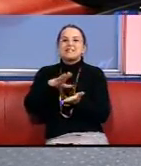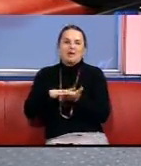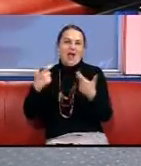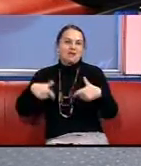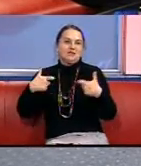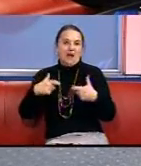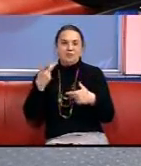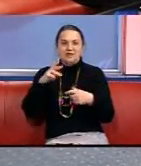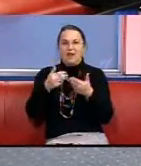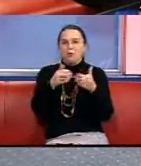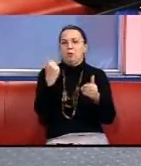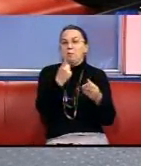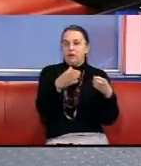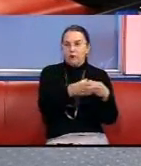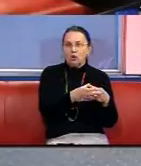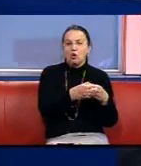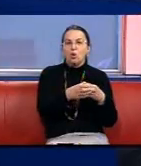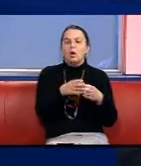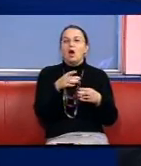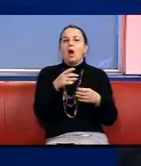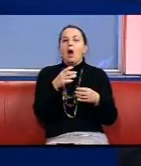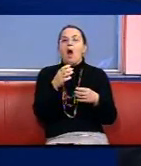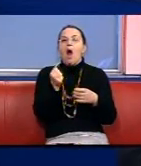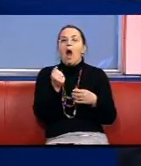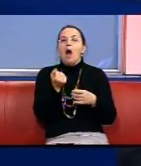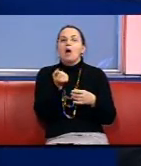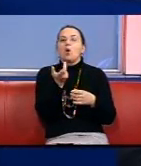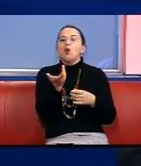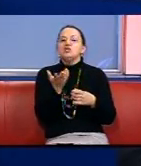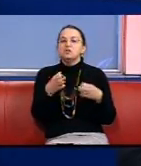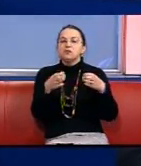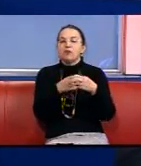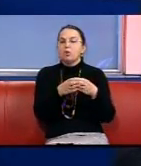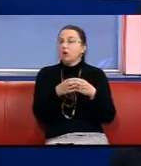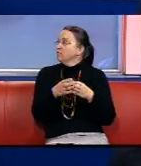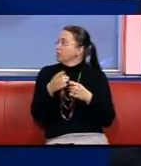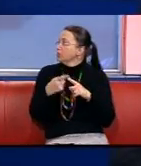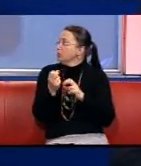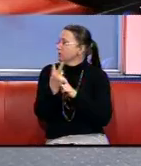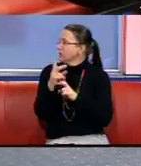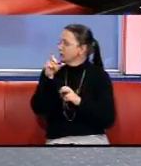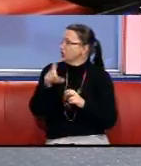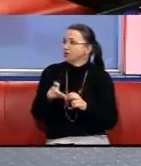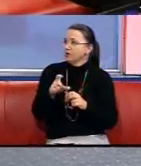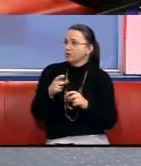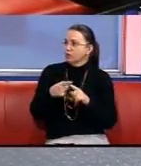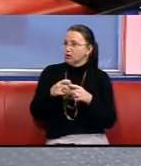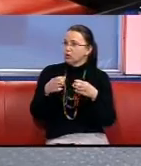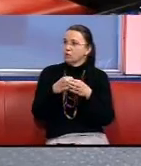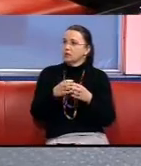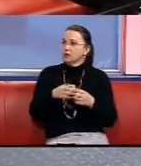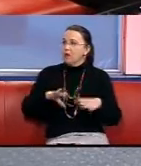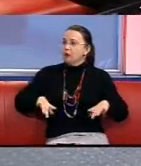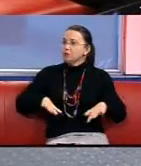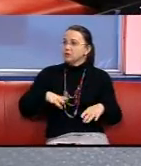би мовити, так? там три групи, а кількість людей у групі яка? Уліан, скільки у В цій групі 12 чоловік В цій